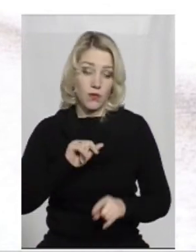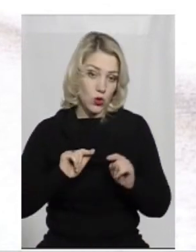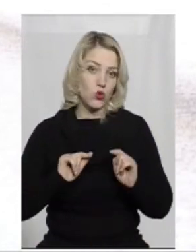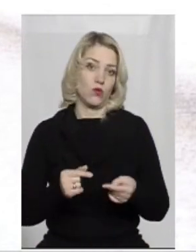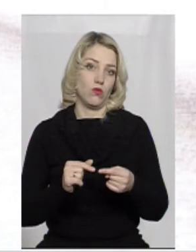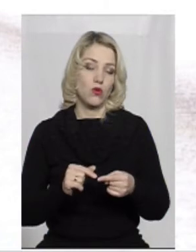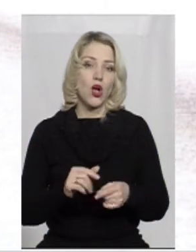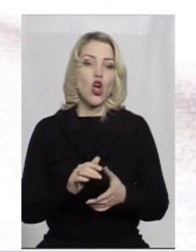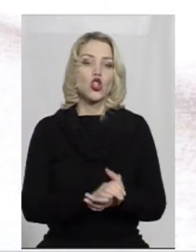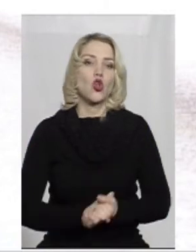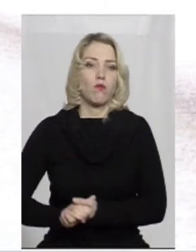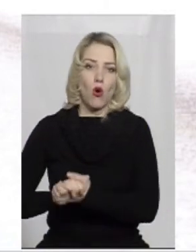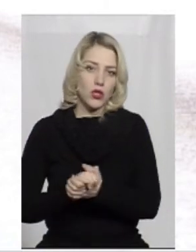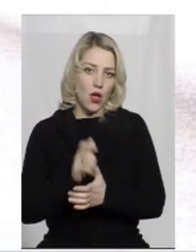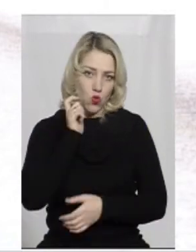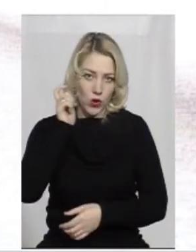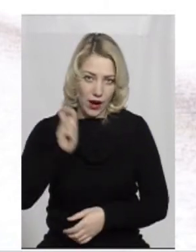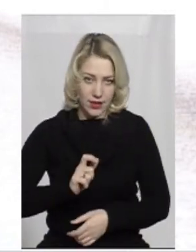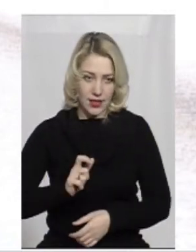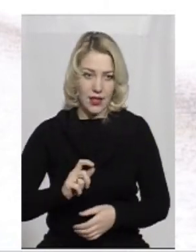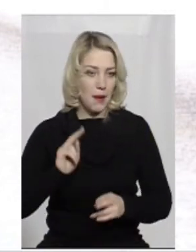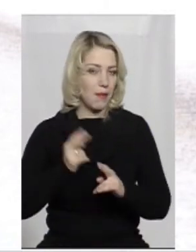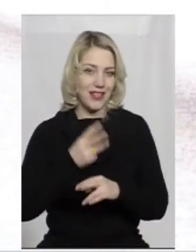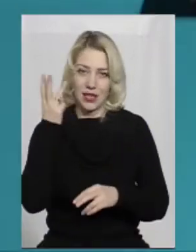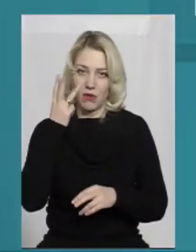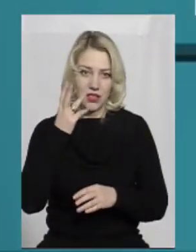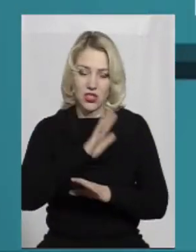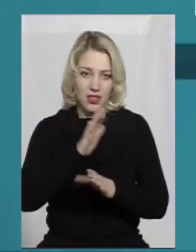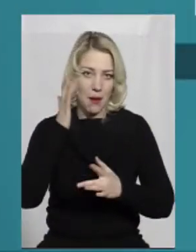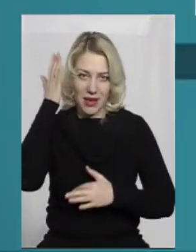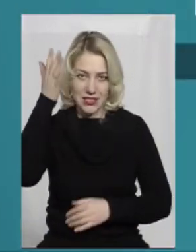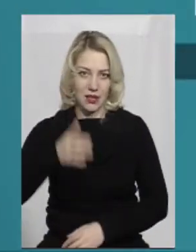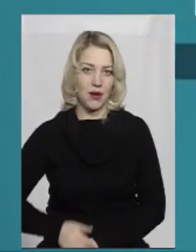Соборна Україна без Хмельниччини не мислимає.